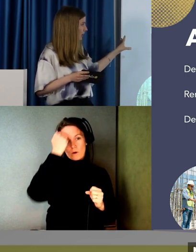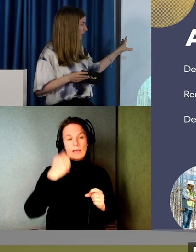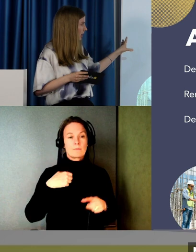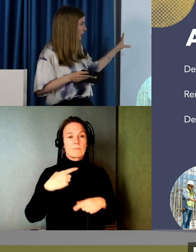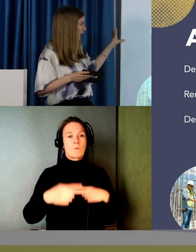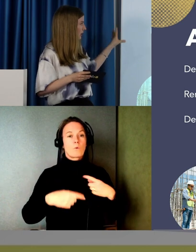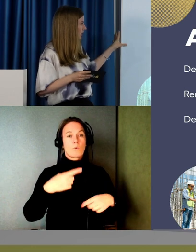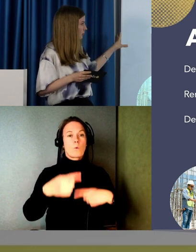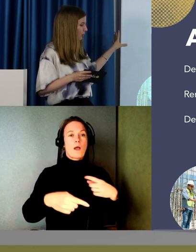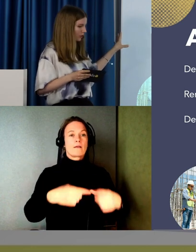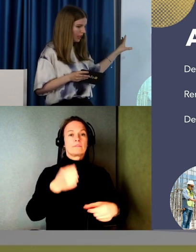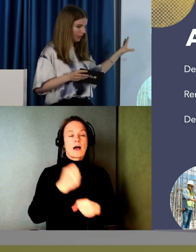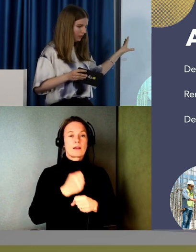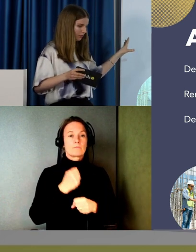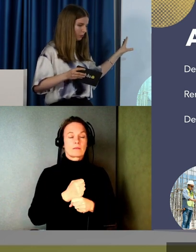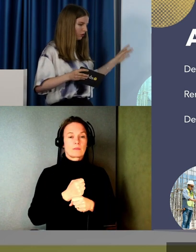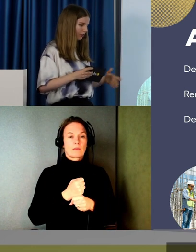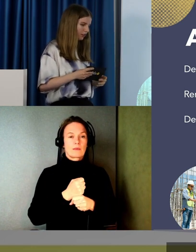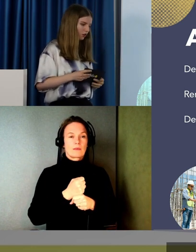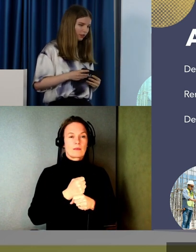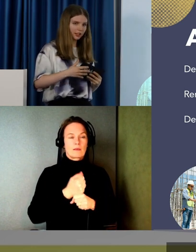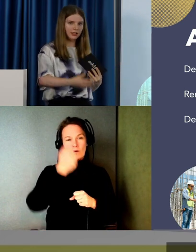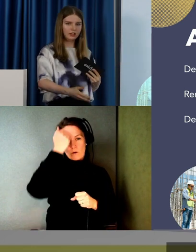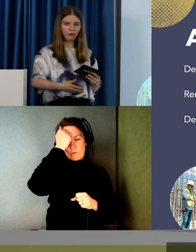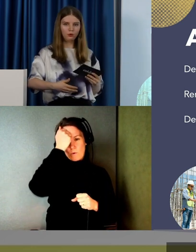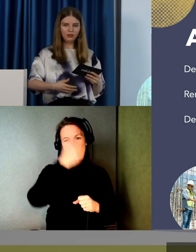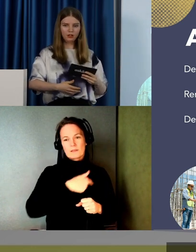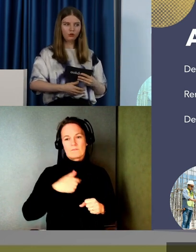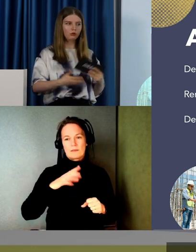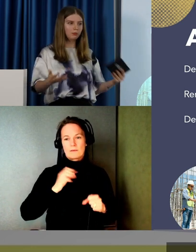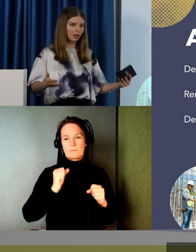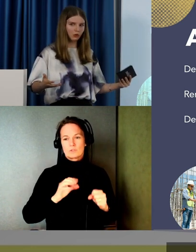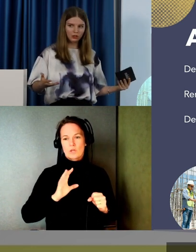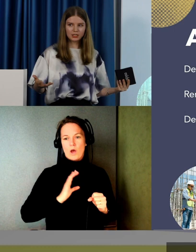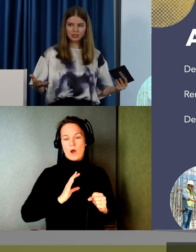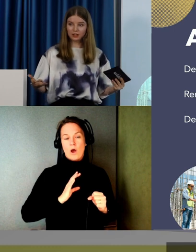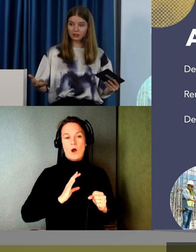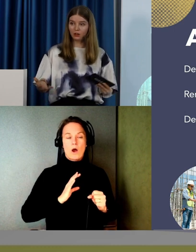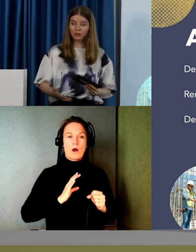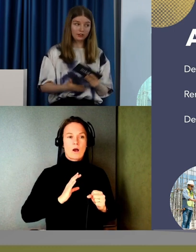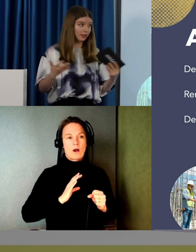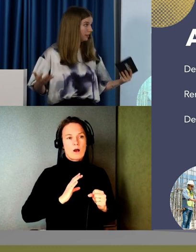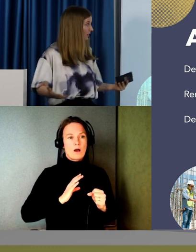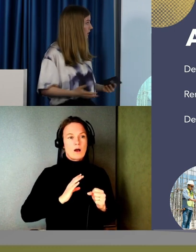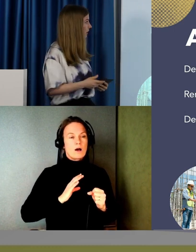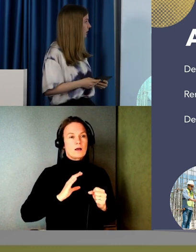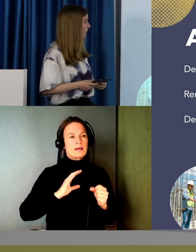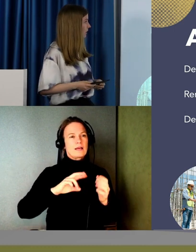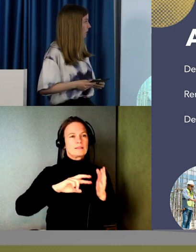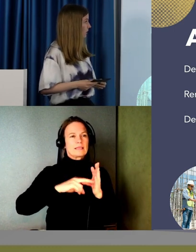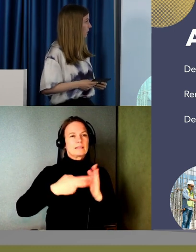arbete. Att man inte glömmer bort det här. Vi måste faktiskt ha en taktik för hur vi upprätthåller tillgängligheten över en tid.